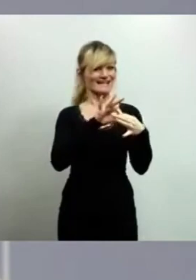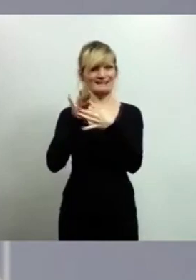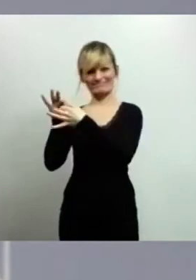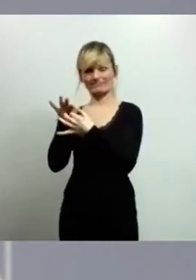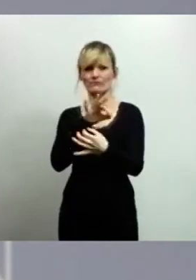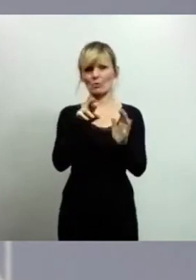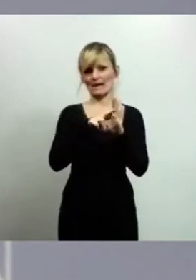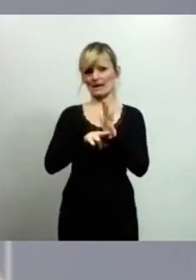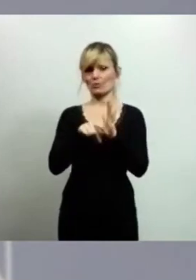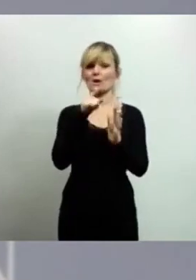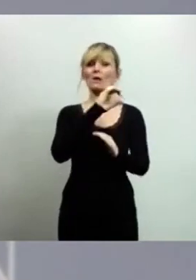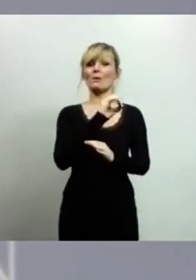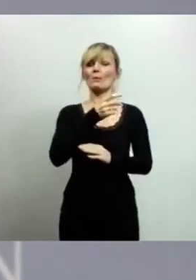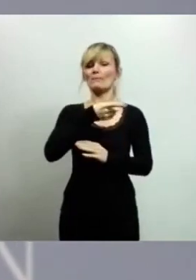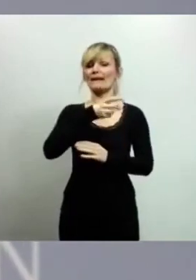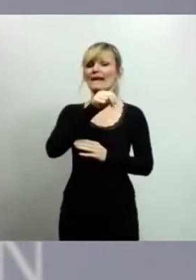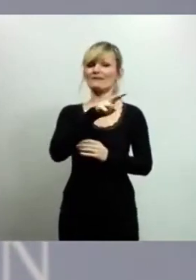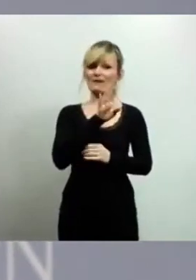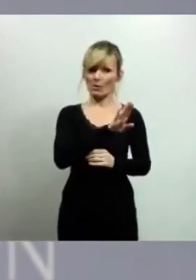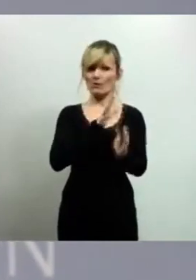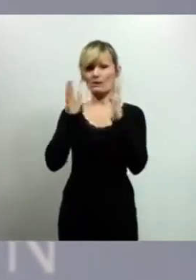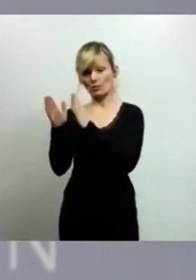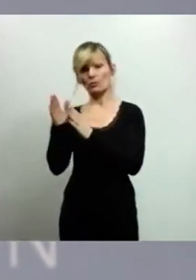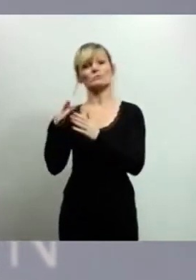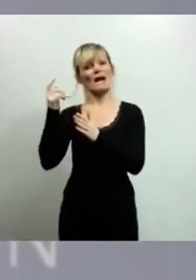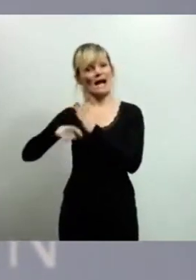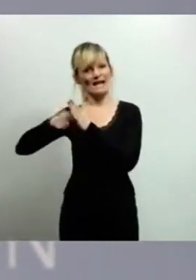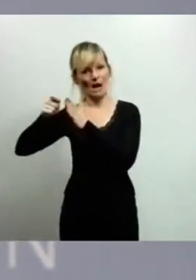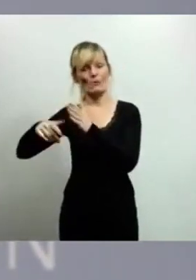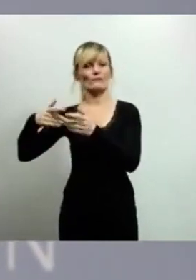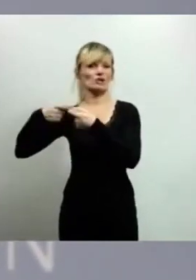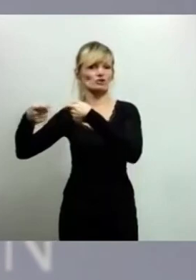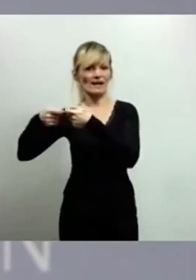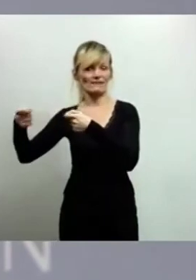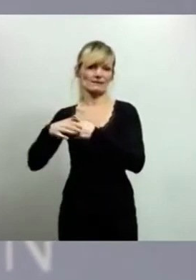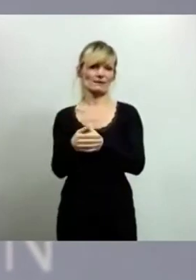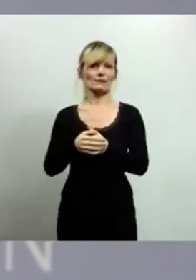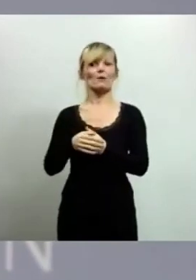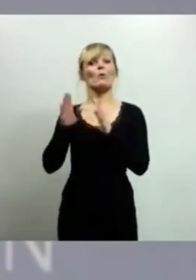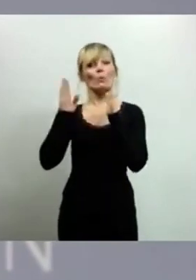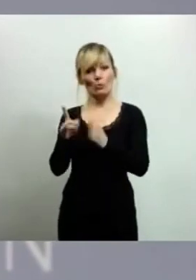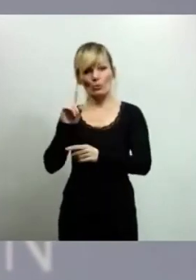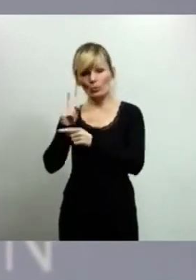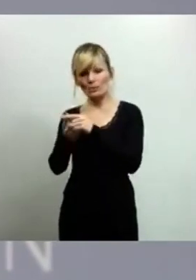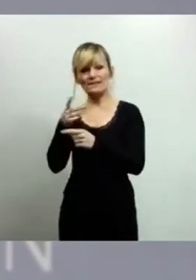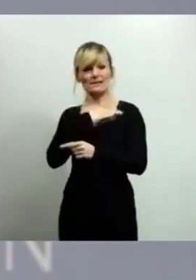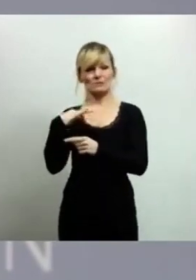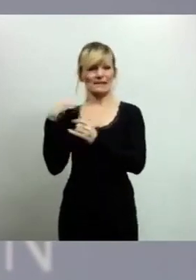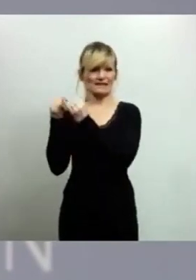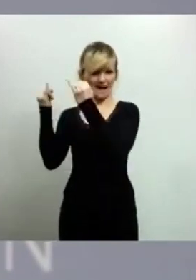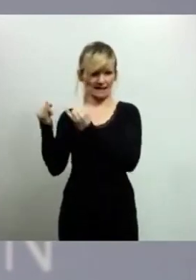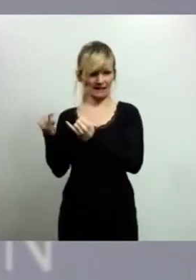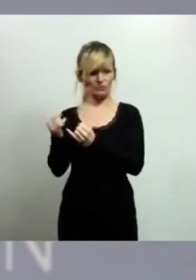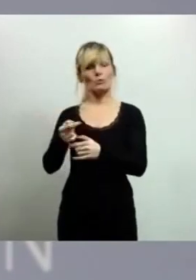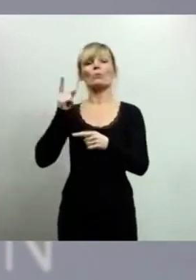ÖPNV und für den Groß- und Einzelhandelsgeschäften, sowie in Gesundheitseinrichtungen und für Zusammenkünfte in